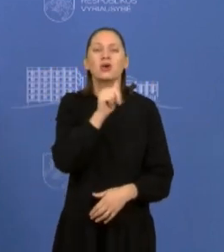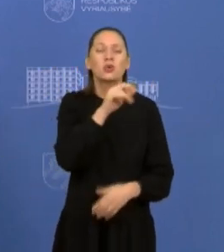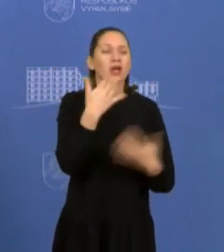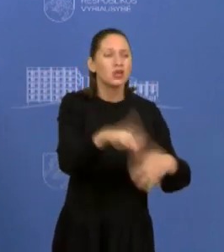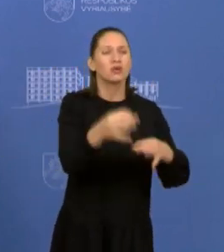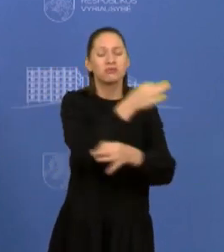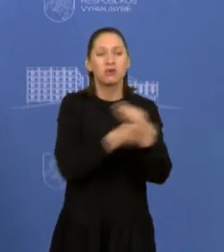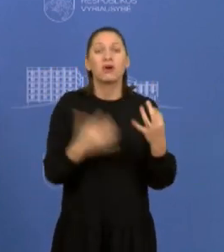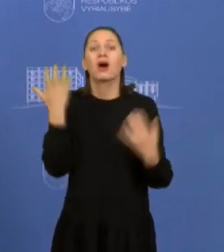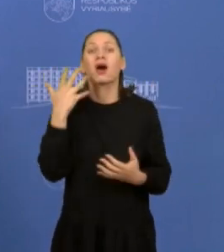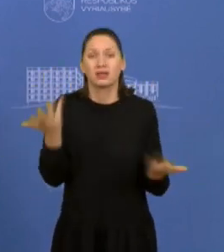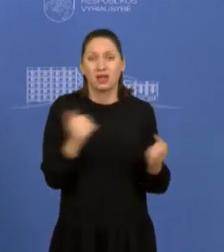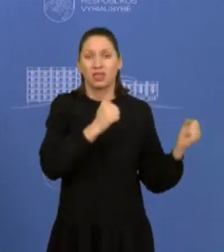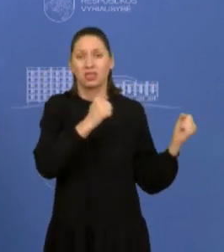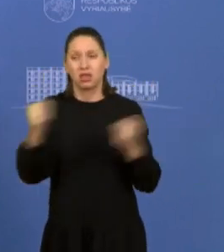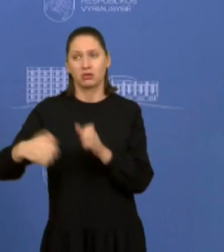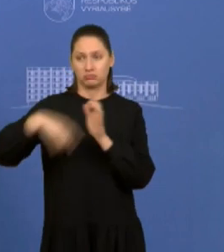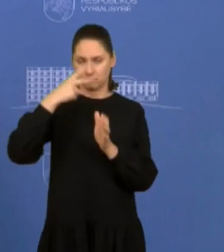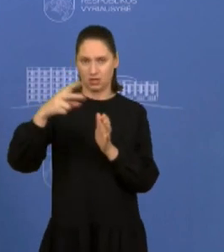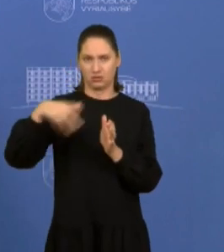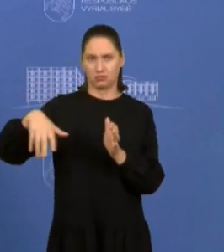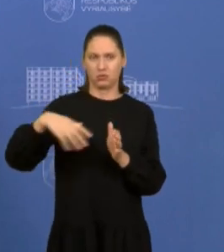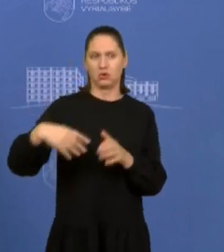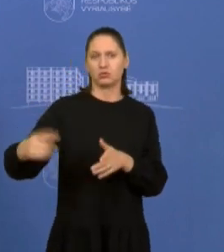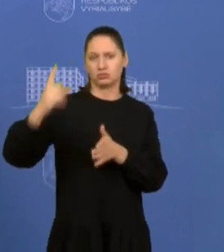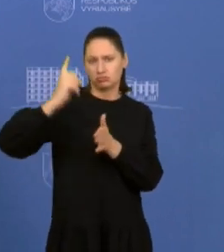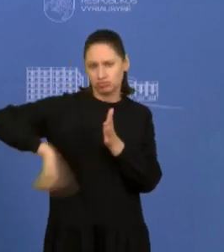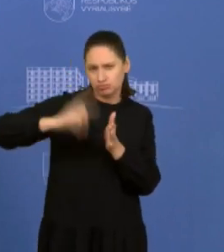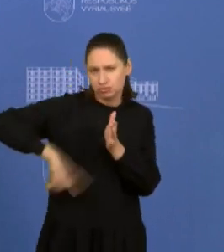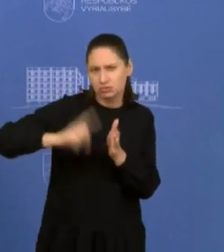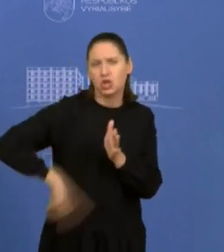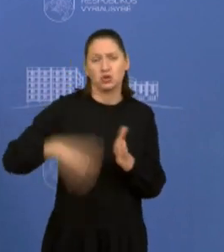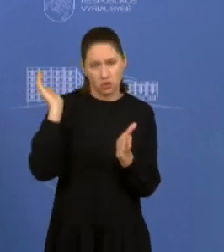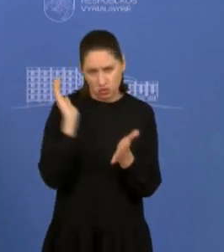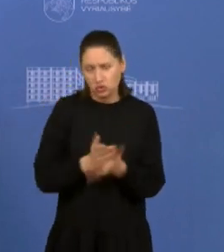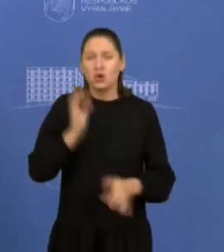iš kritikų, o kritikos yra, natūralo, opozicija turi irgi ieškoti.